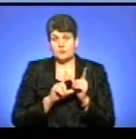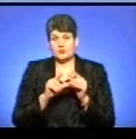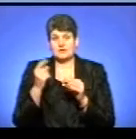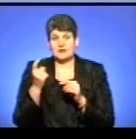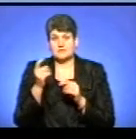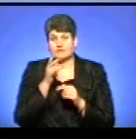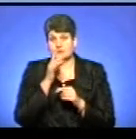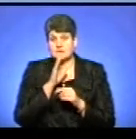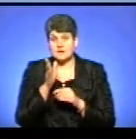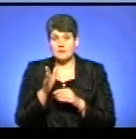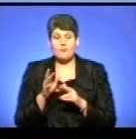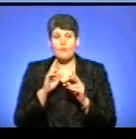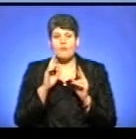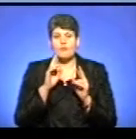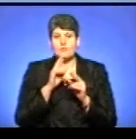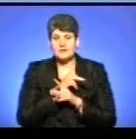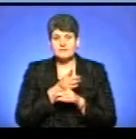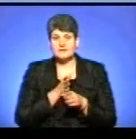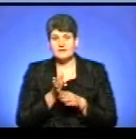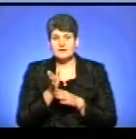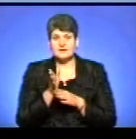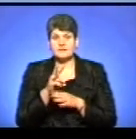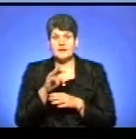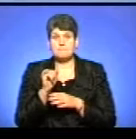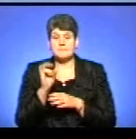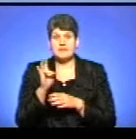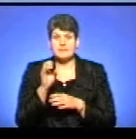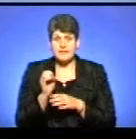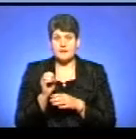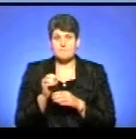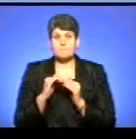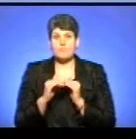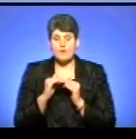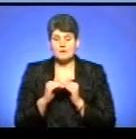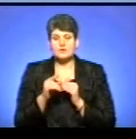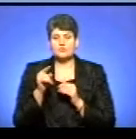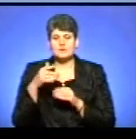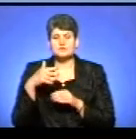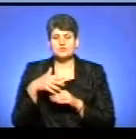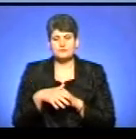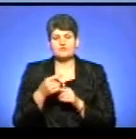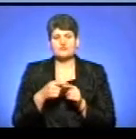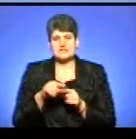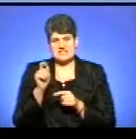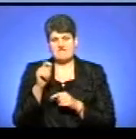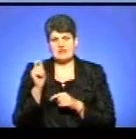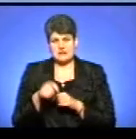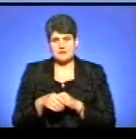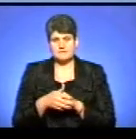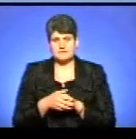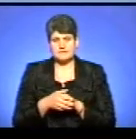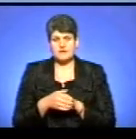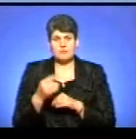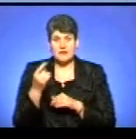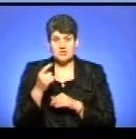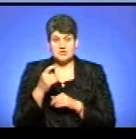Ну, трохи опомилився провулкам і в'їхав на Мінне поле. Я тільки тоді зрозумію, що дійсно це війна. Зумієте, перші такі